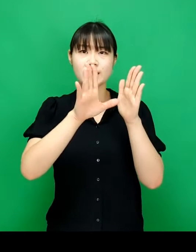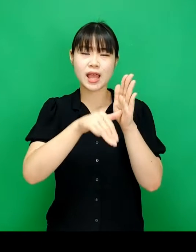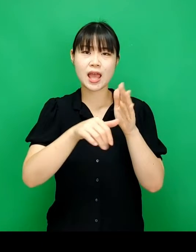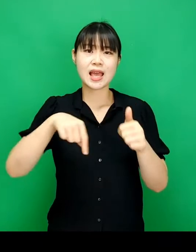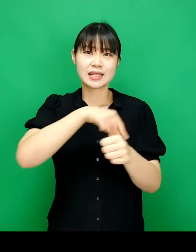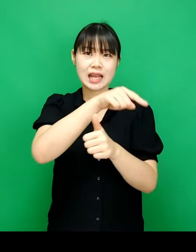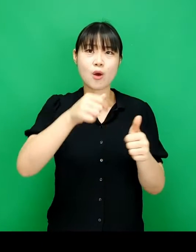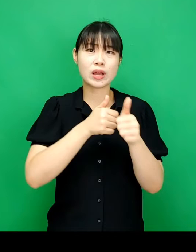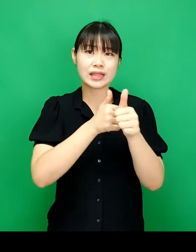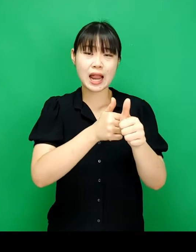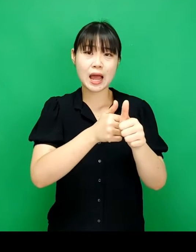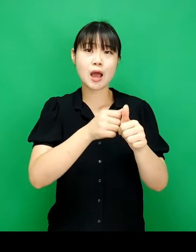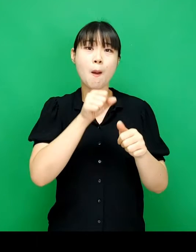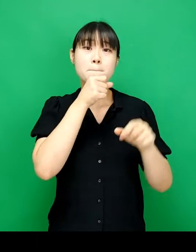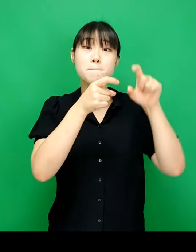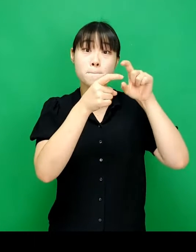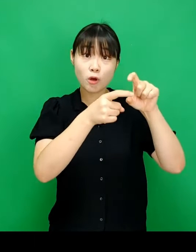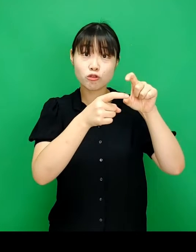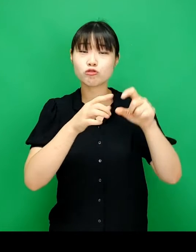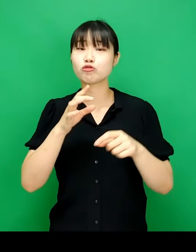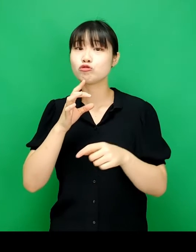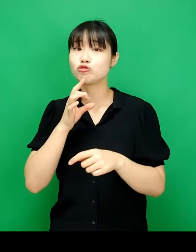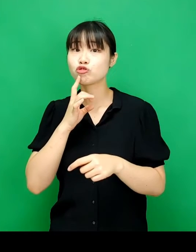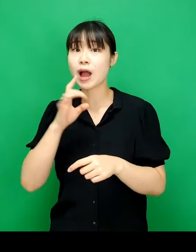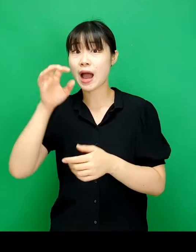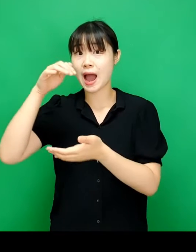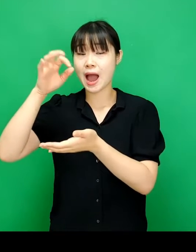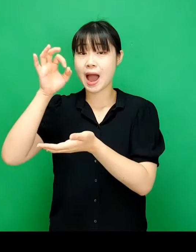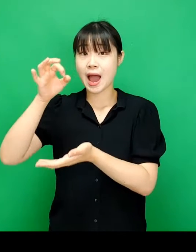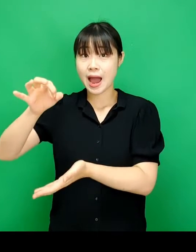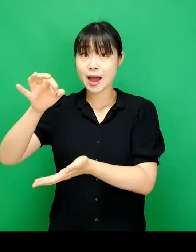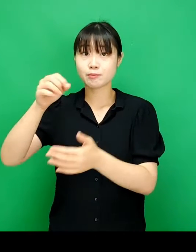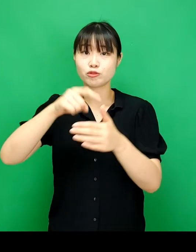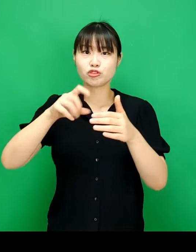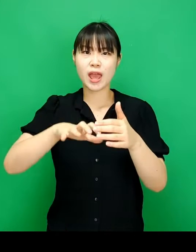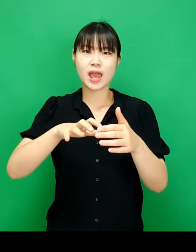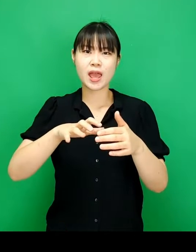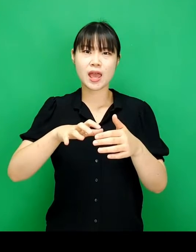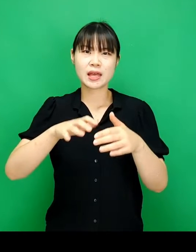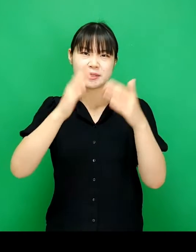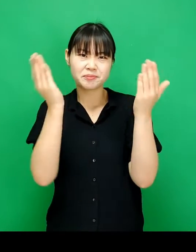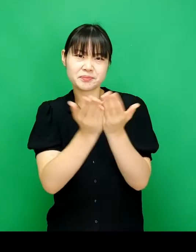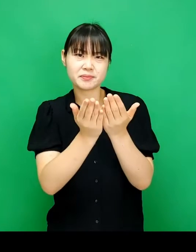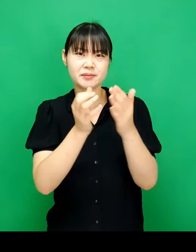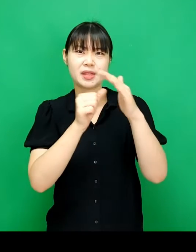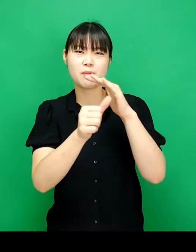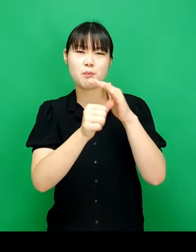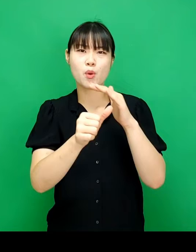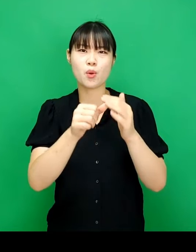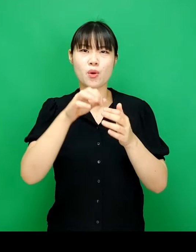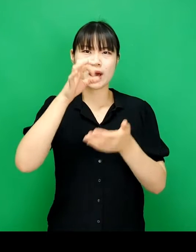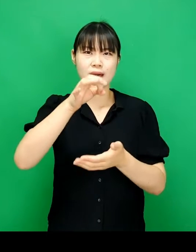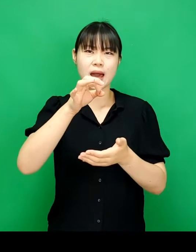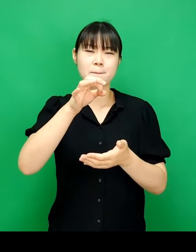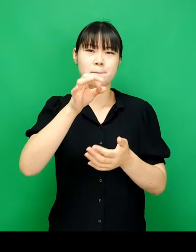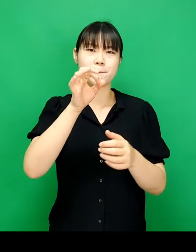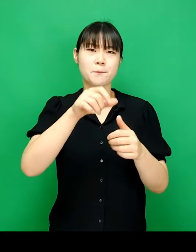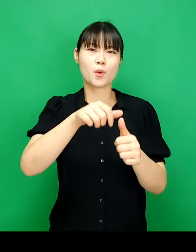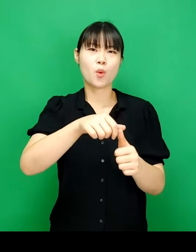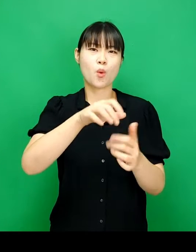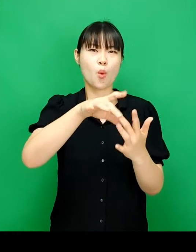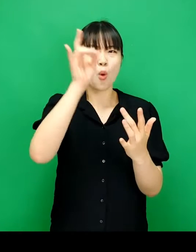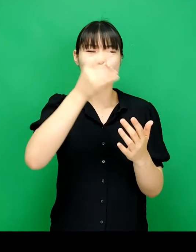분석 결과를 보도할 때 상황에 따라 평균, 중앙값 중 적절한 대표값을 고르는 것이